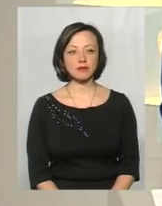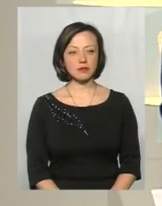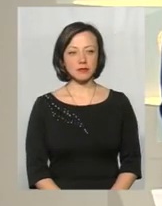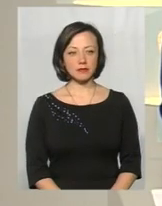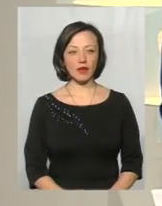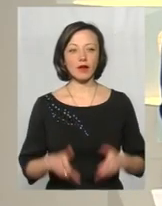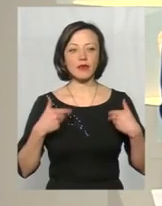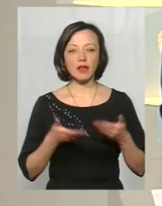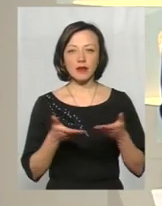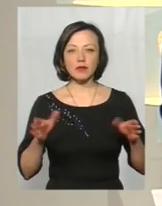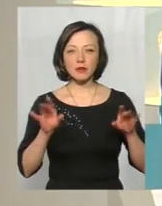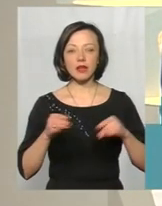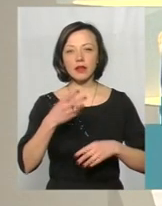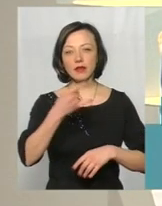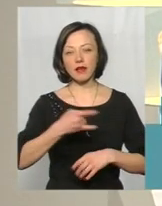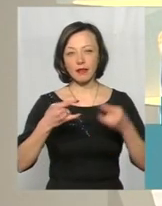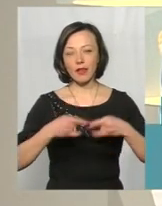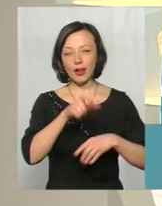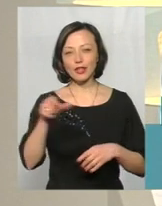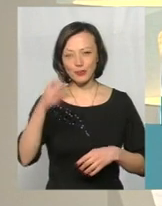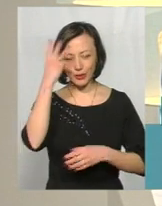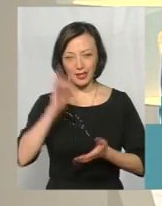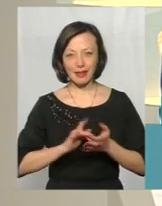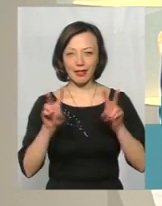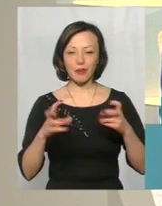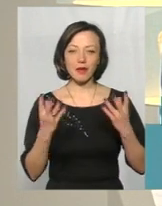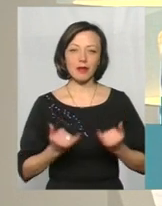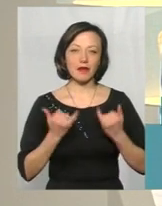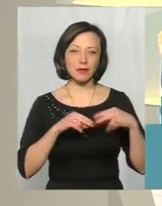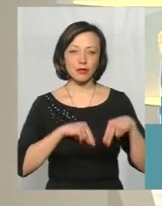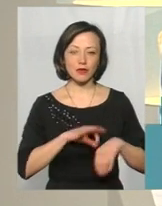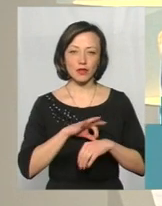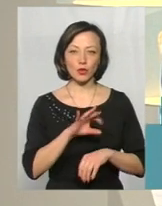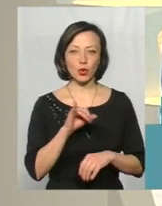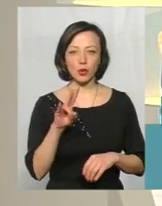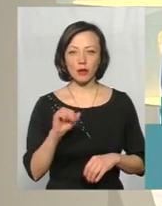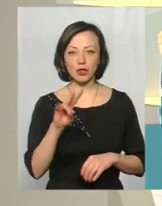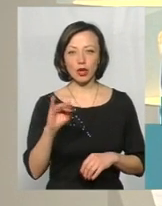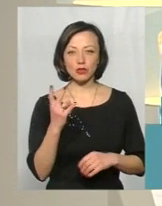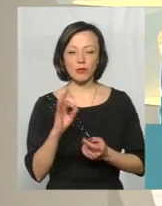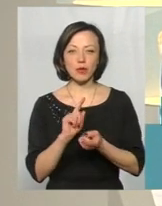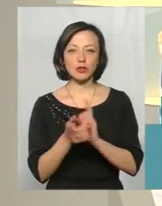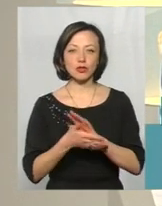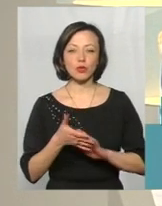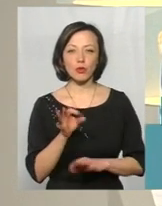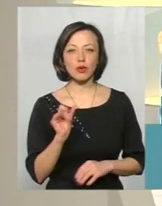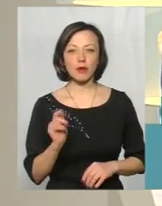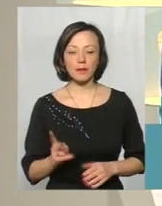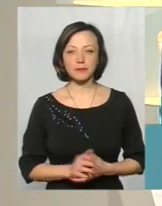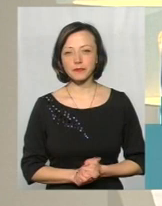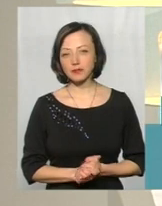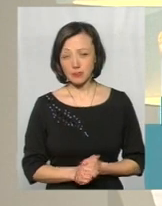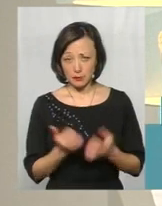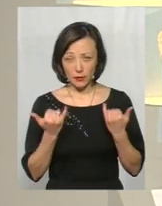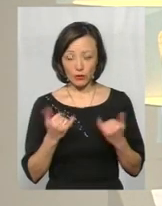Мої вітання усім телеглядачам Поділля Центр в ефірі тема дня. Сьогодні для вас у студії працює юна мітражку переклад на мову жестів Ольга Рибак.